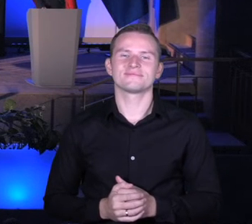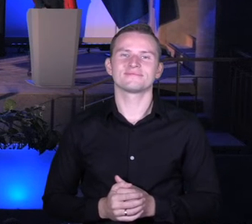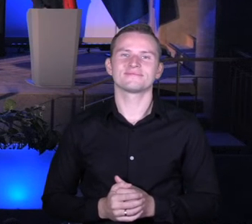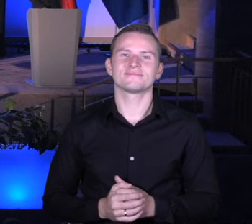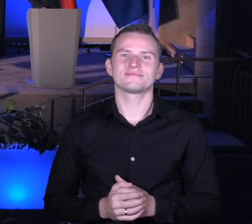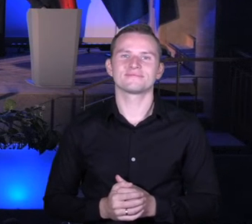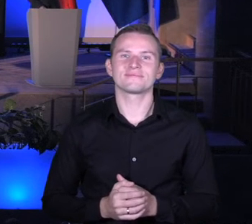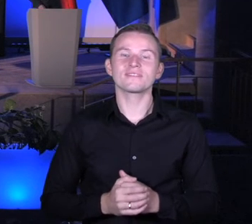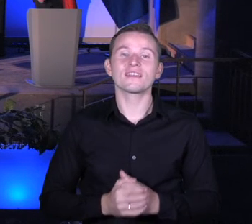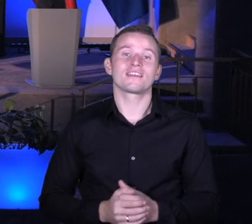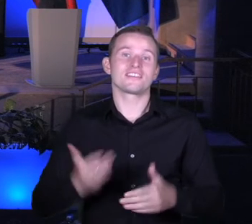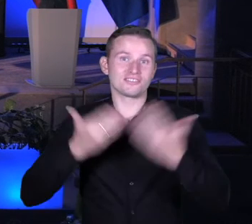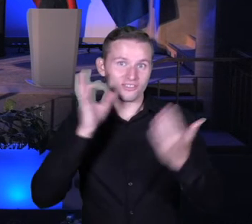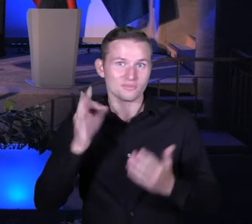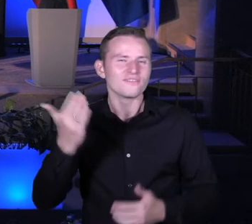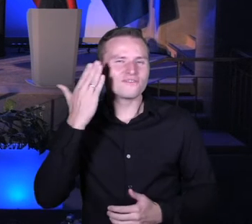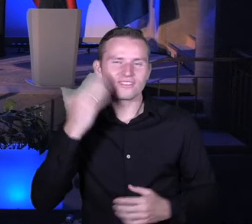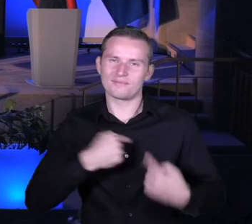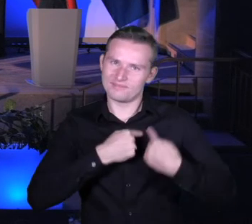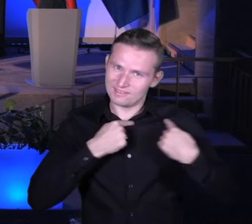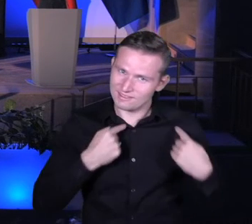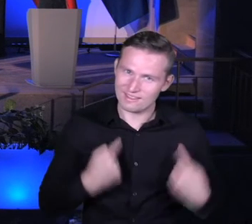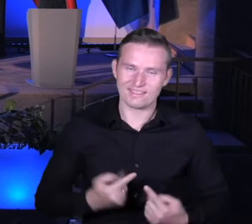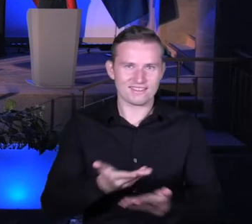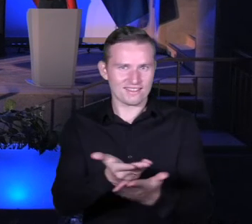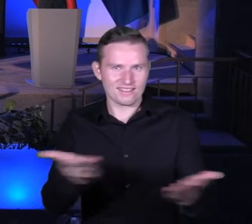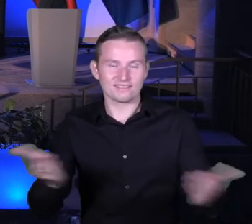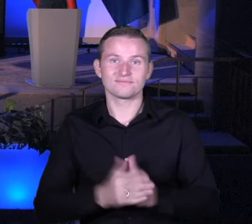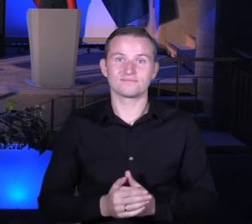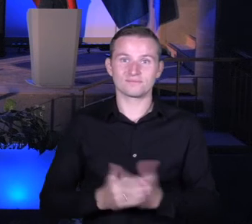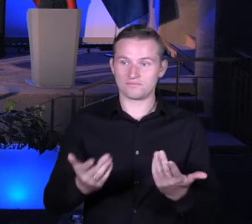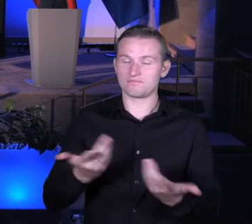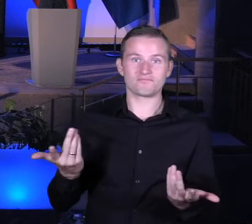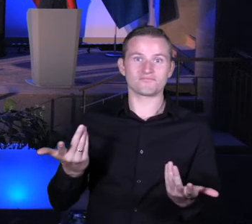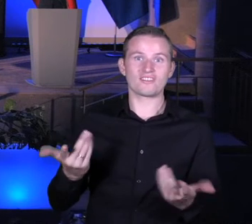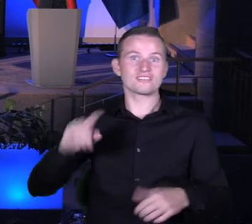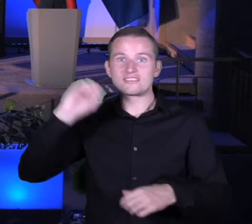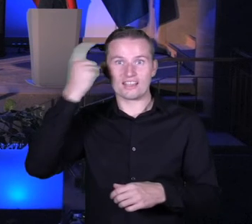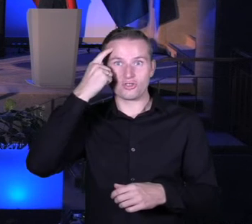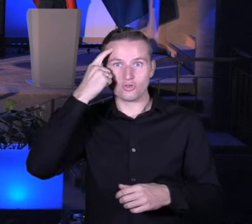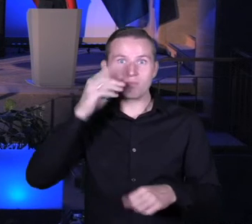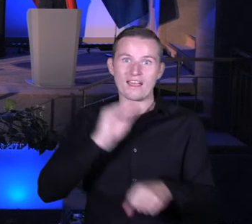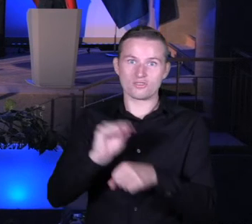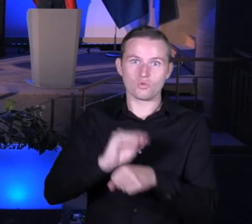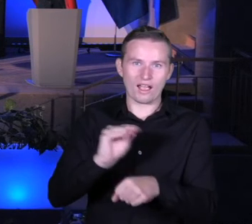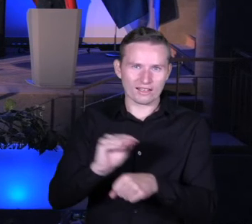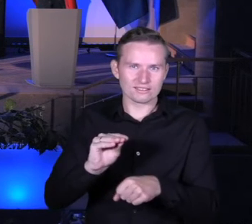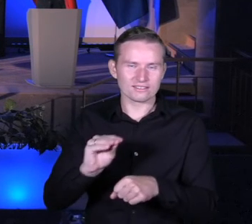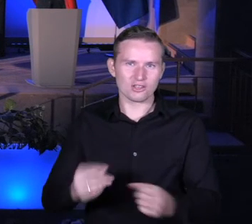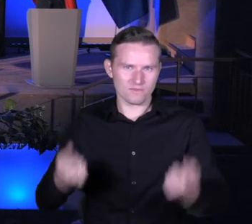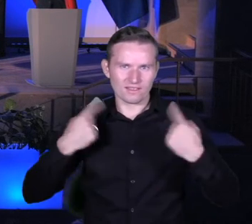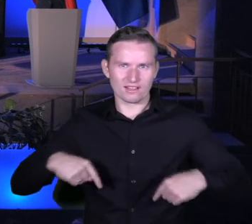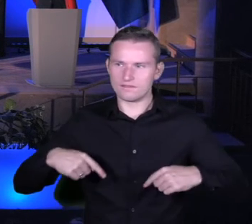Dzień dobry, witam Państwu bardzo serdecznie. Mam ogromny zaszczyt Państwa powitać w imieniu Centrum Edukacji Obywatelskiej, który ten projekt realizowało razem z